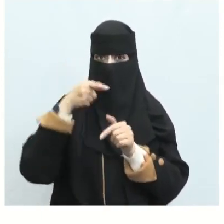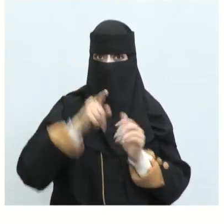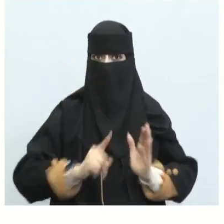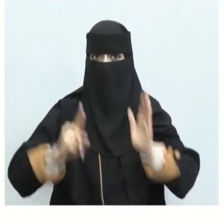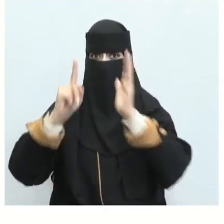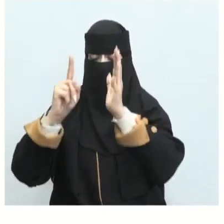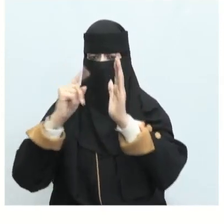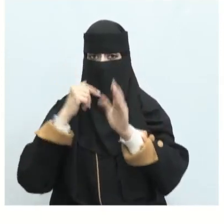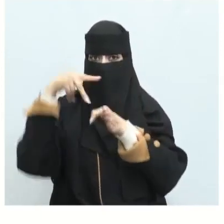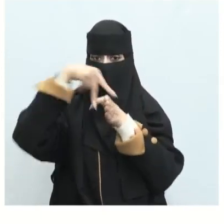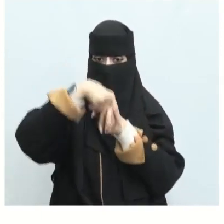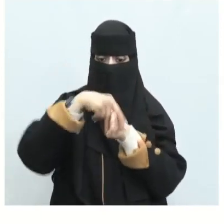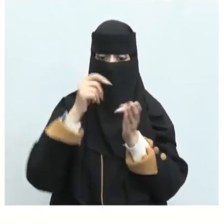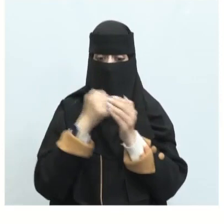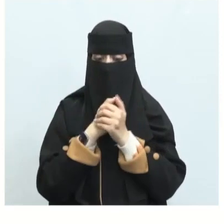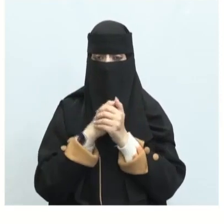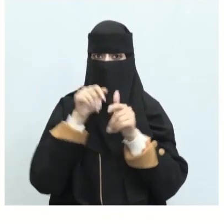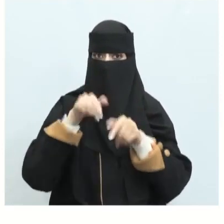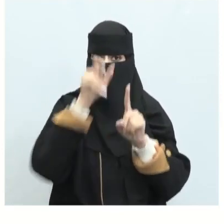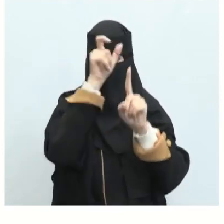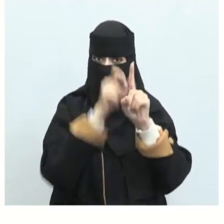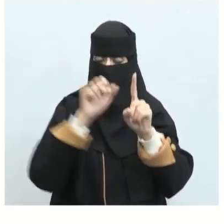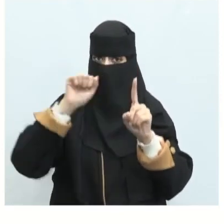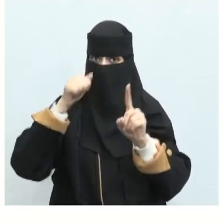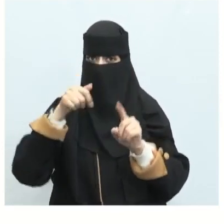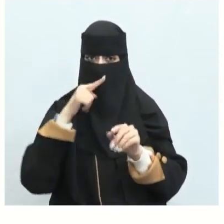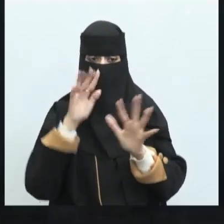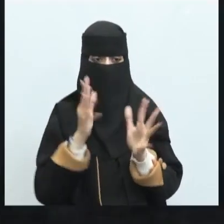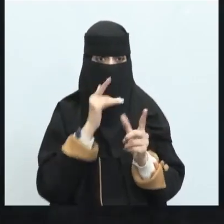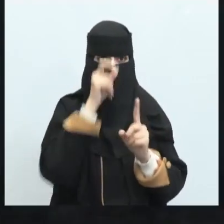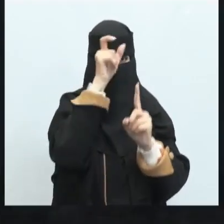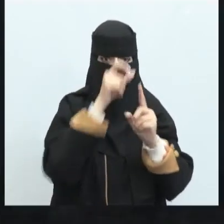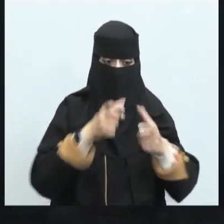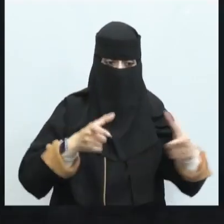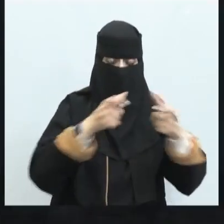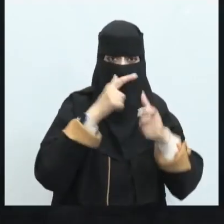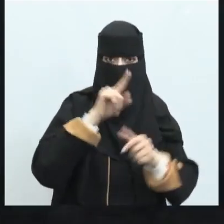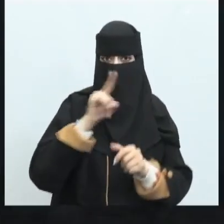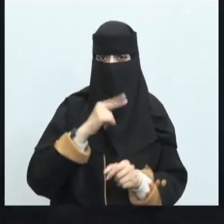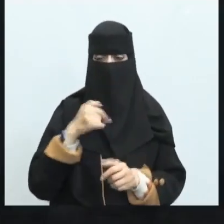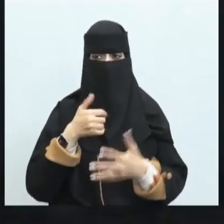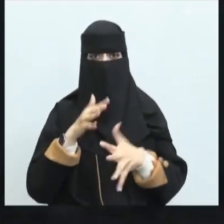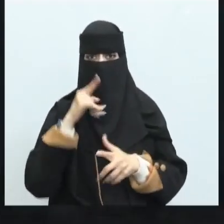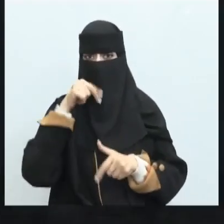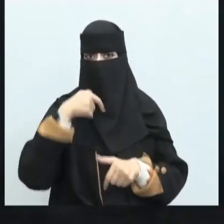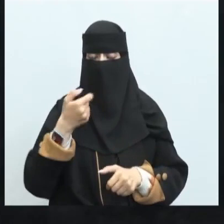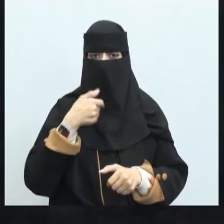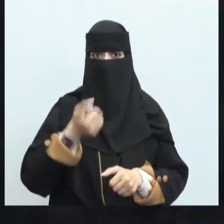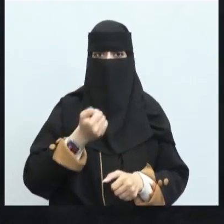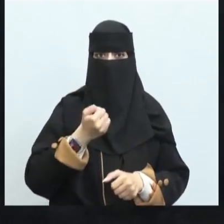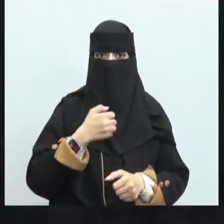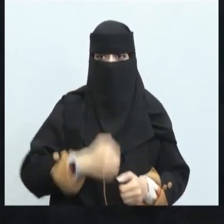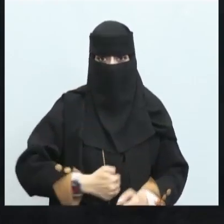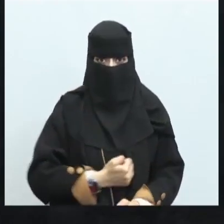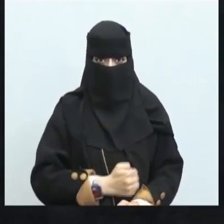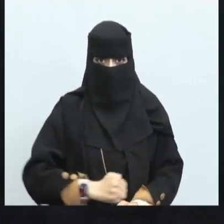الخيل وإن صخرا إذا جاعوا لعقار إذا جاعوا إذا جاع قومه فإنه لا يهتم سواء بعير أو منعقف